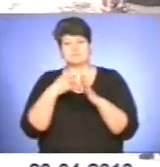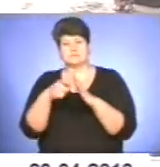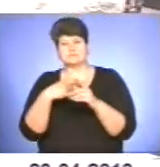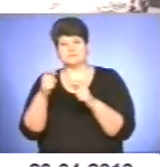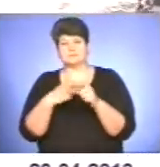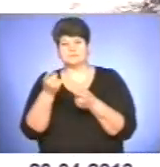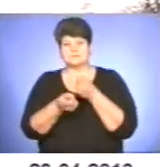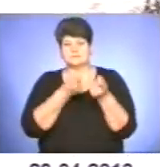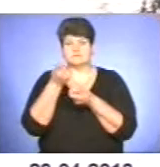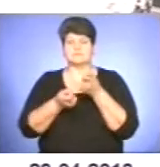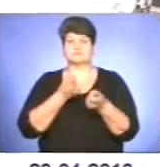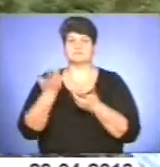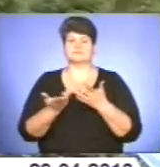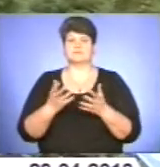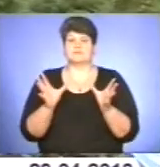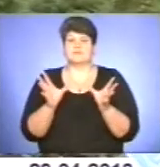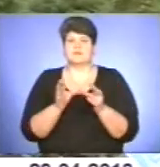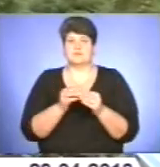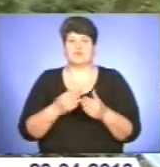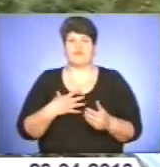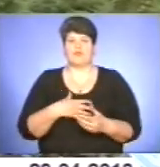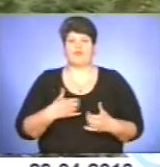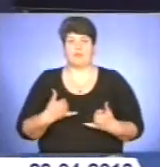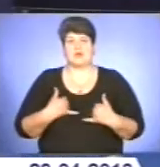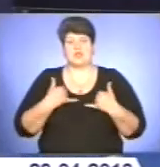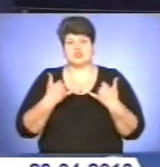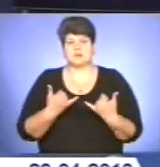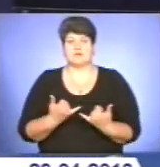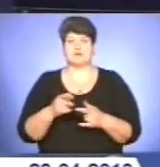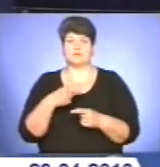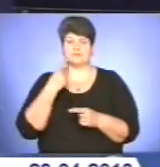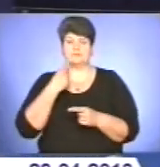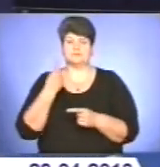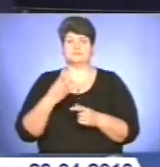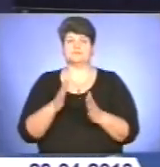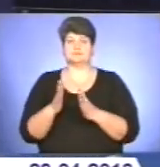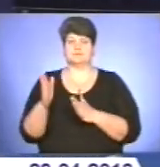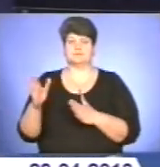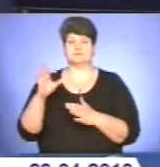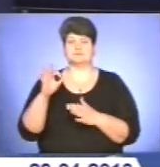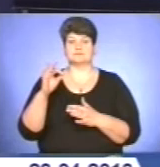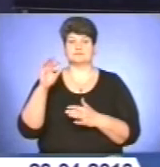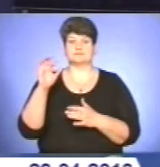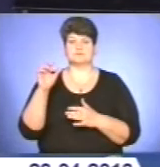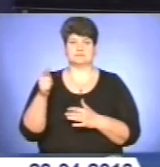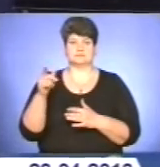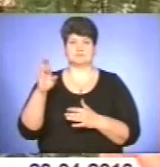до аналізу і співпереживання. Переконана керівник Тернопільської психологічної служби системи освіти Галина Несмашна.